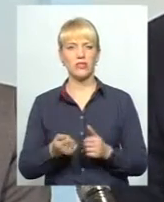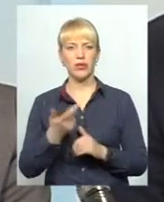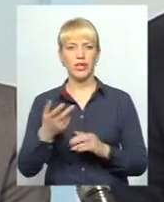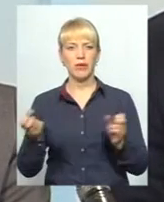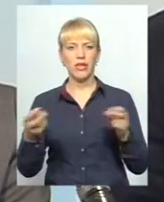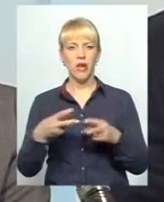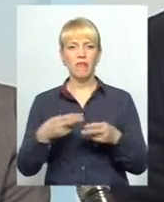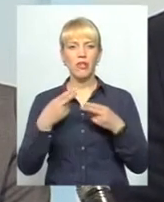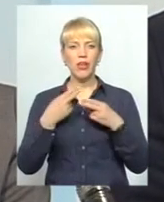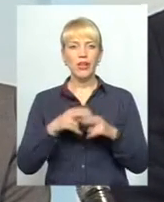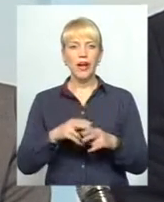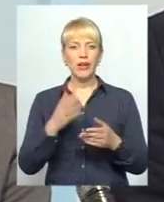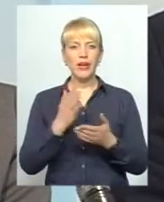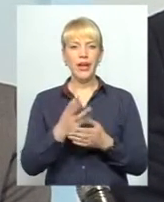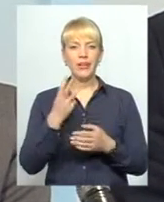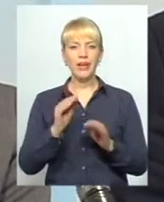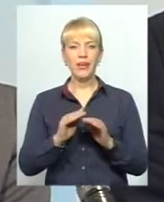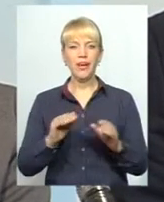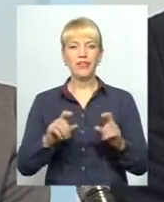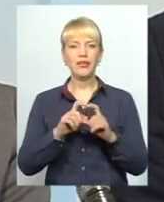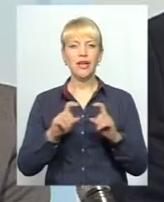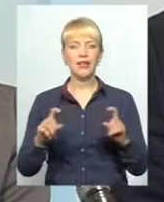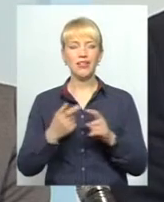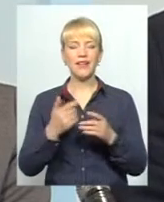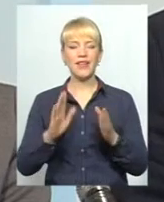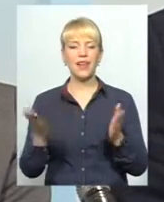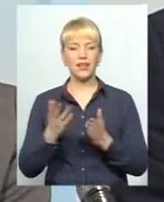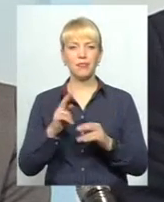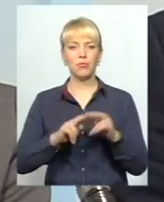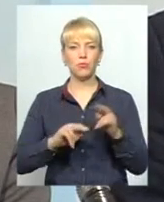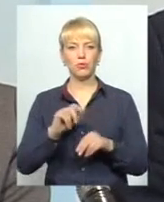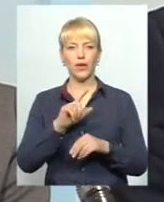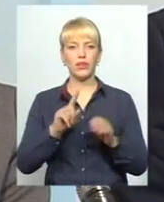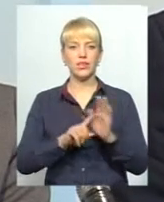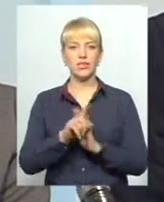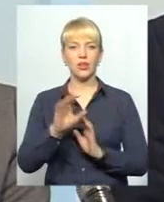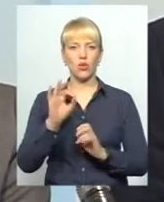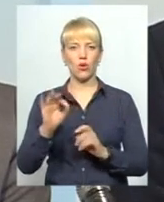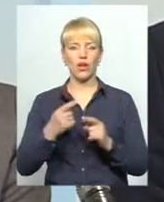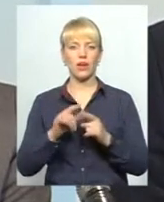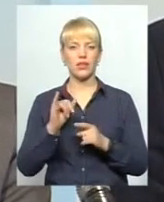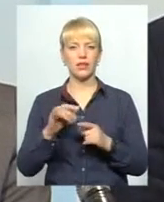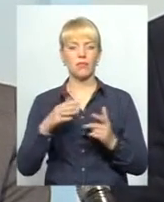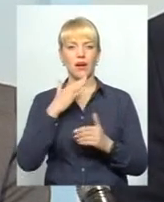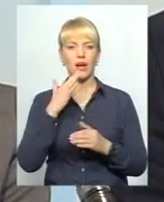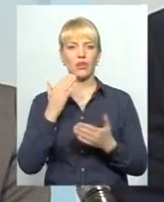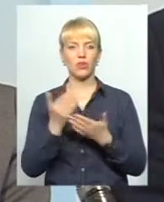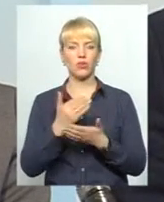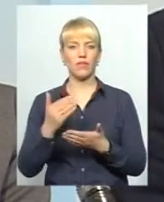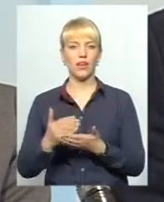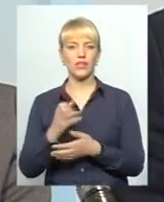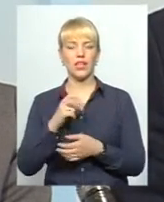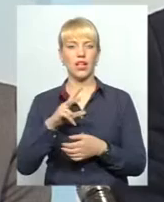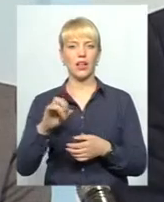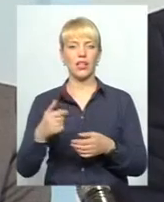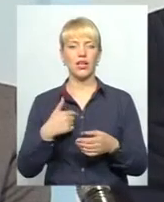техніки, є три дитячих садка, яких запустили з нуля практично в об'єднаних громадах, і ще цілий-цілий ряд новацій. Але